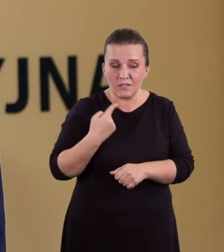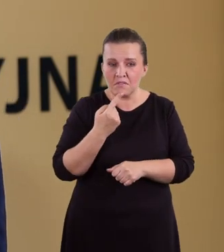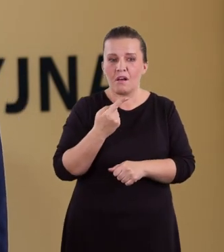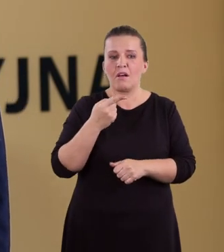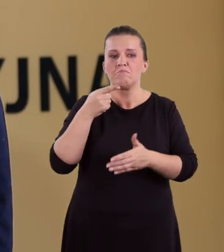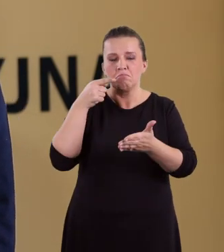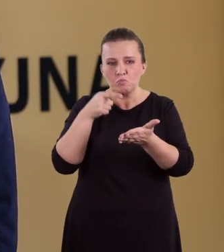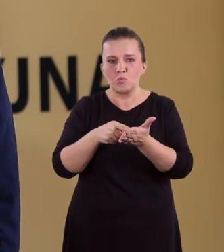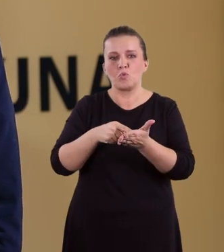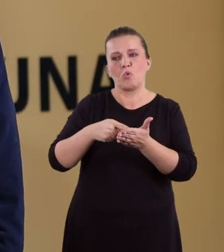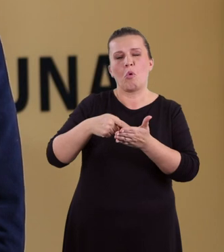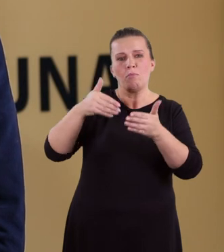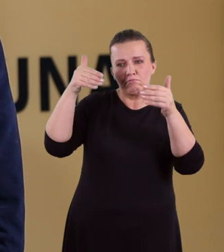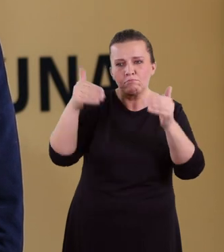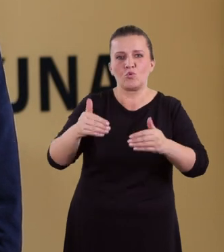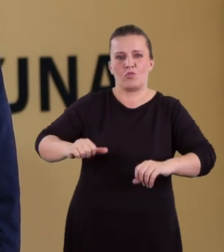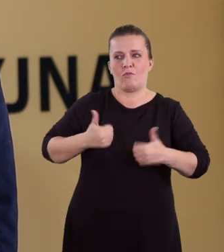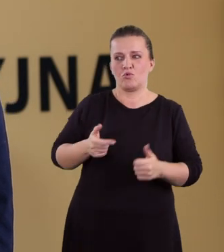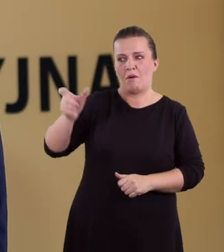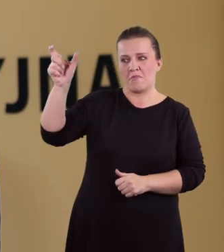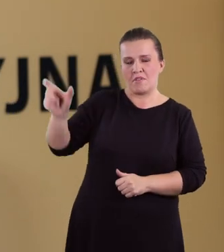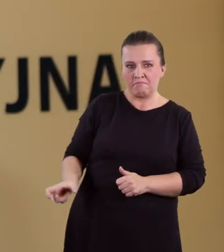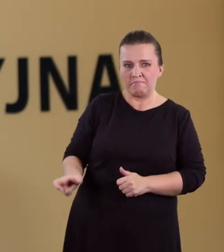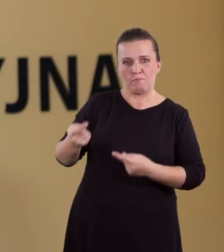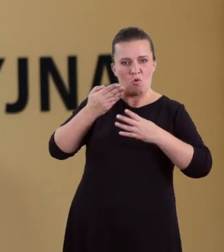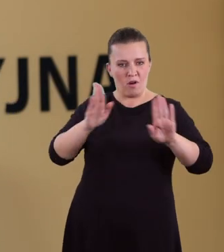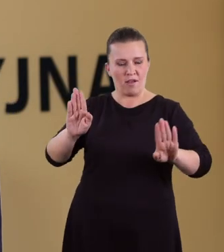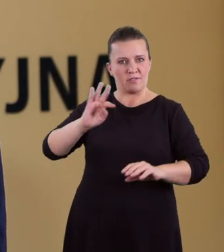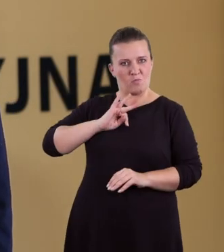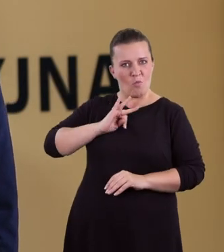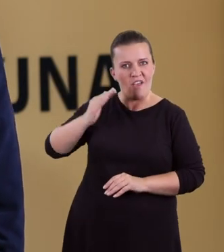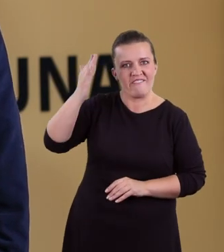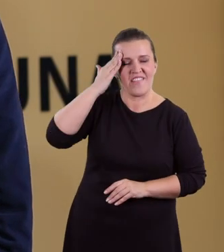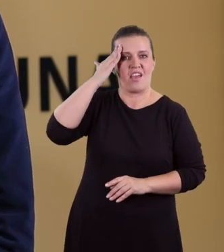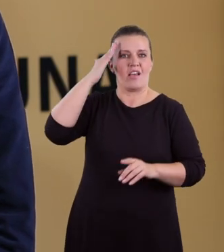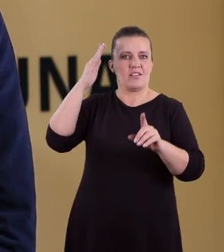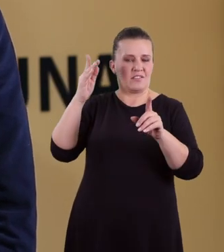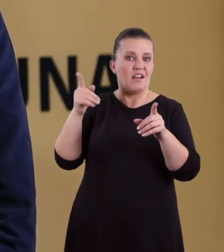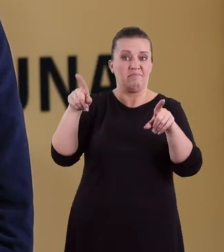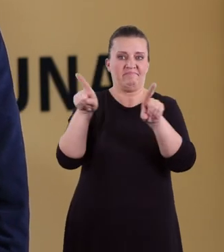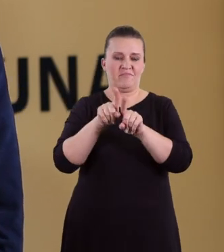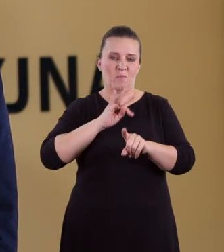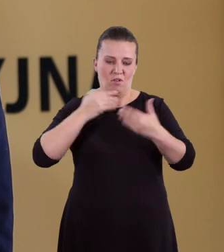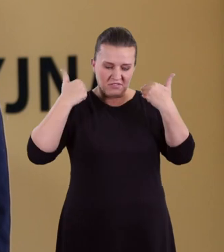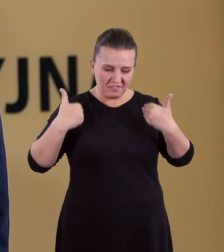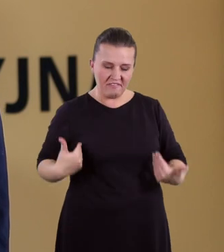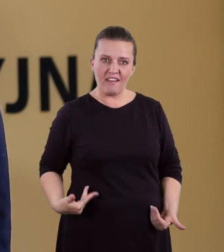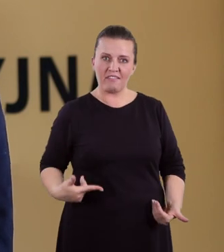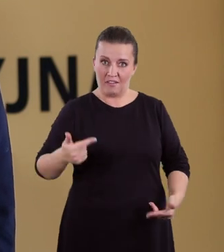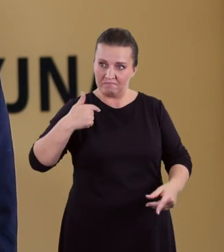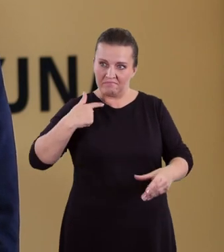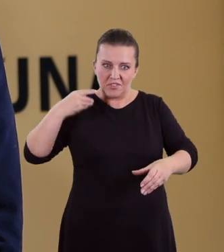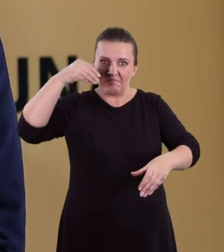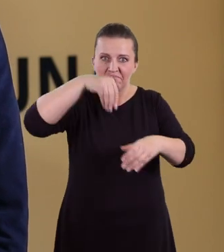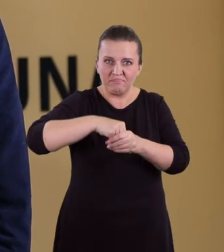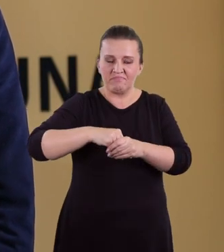ustnej daje maturzyście sposobność nie tylko ujawnienia swojej wiedzy i umiejętności, ale także swojej sylwetki